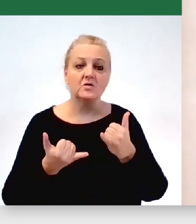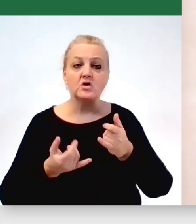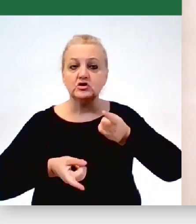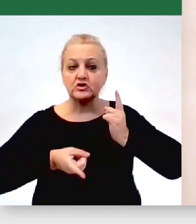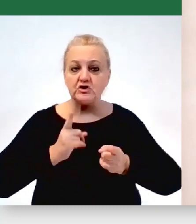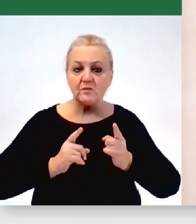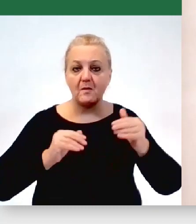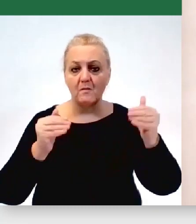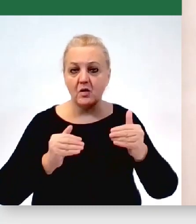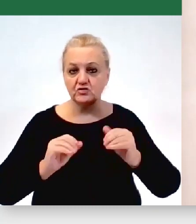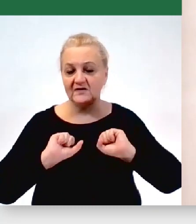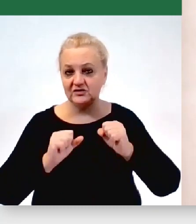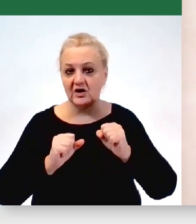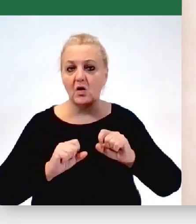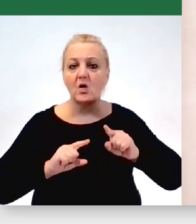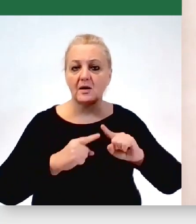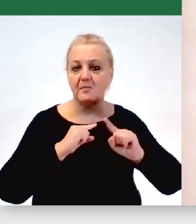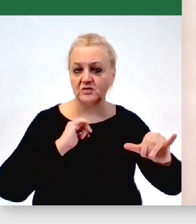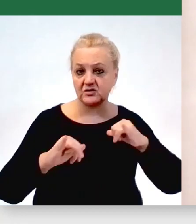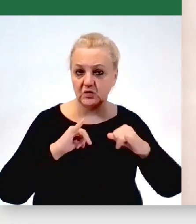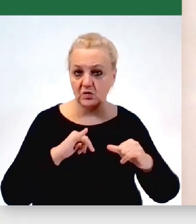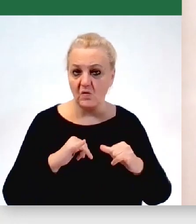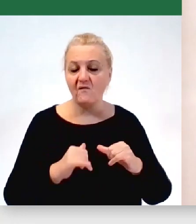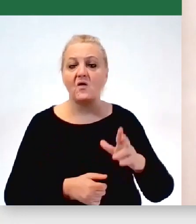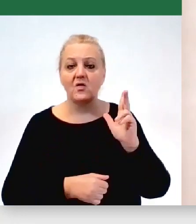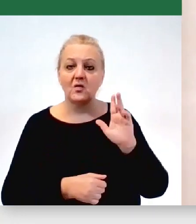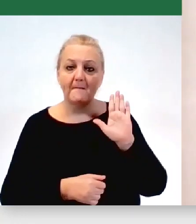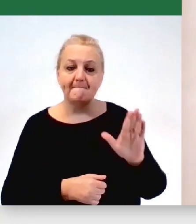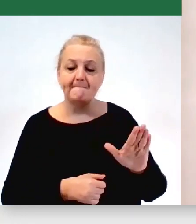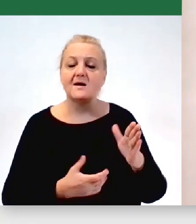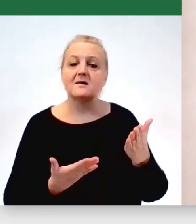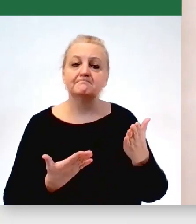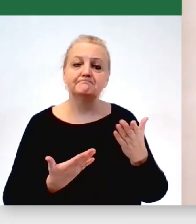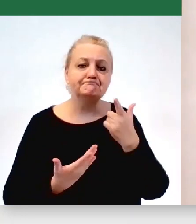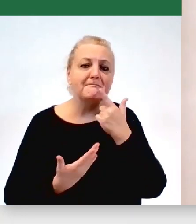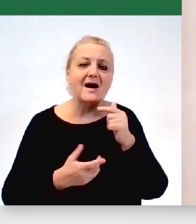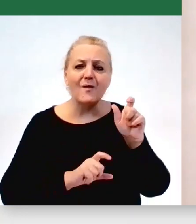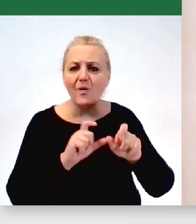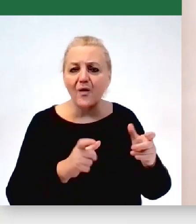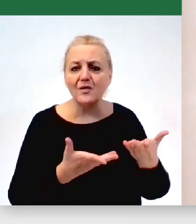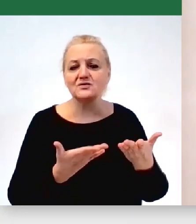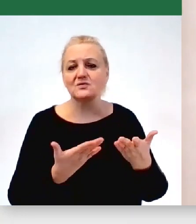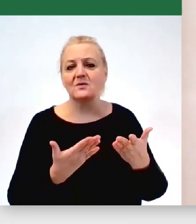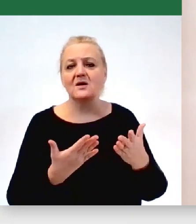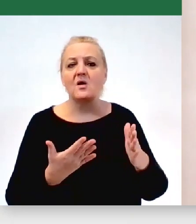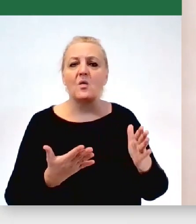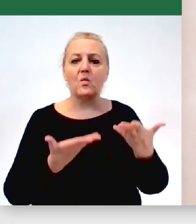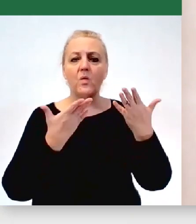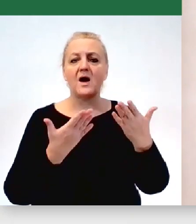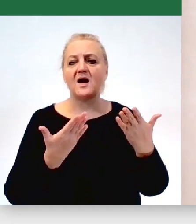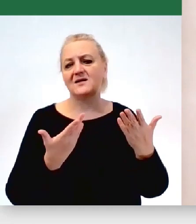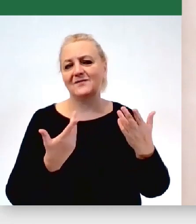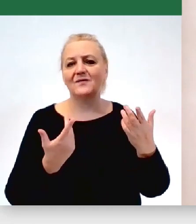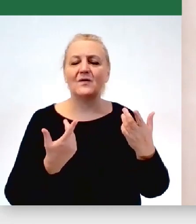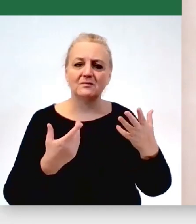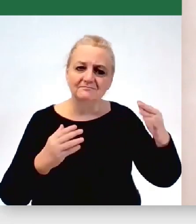i możliwości funkcjonowania organizacji pozarządowych, które mają nieduże struktury, które łatwo się adaptują do nowych sytuacji,